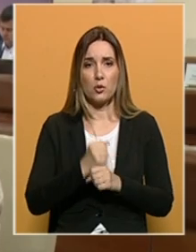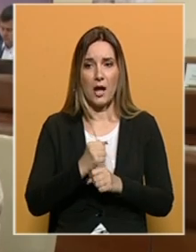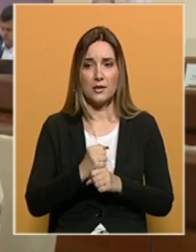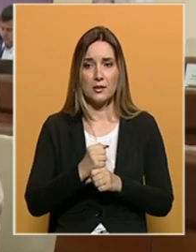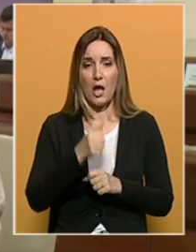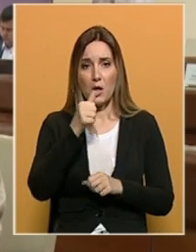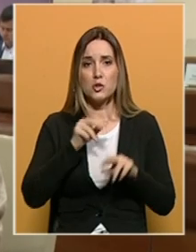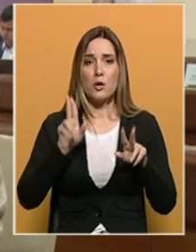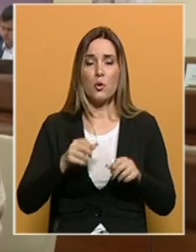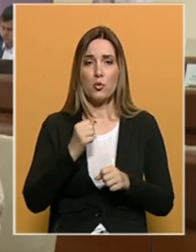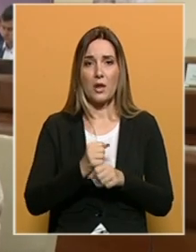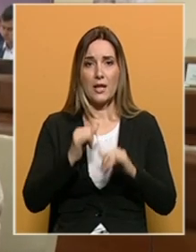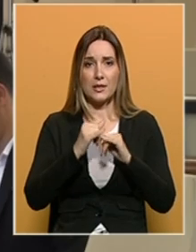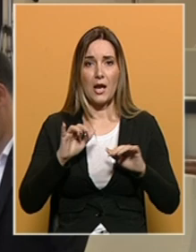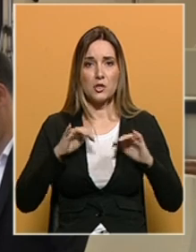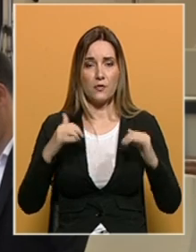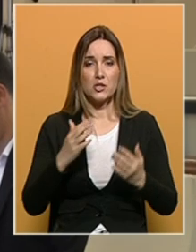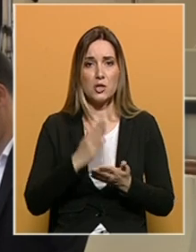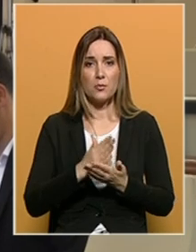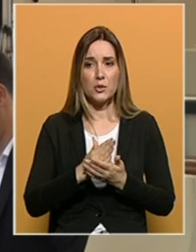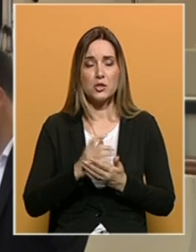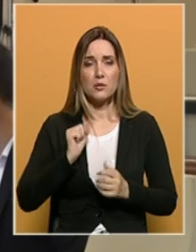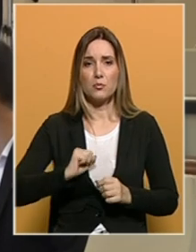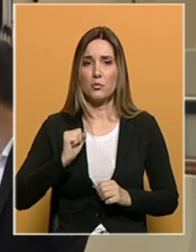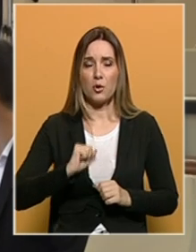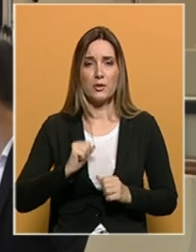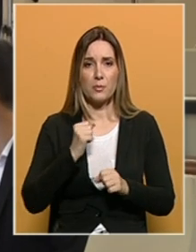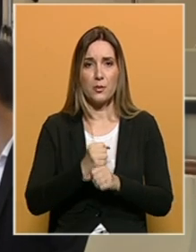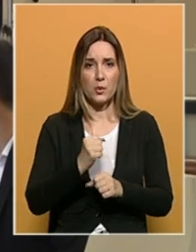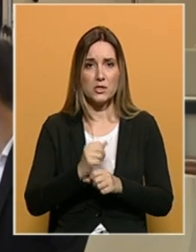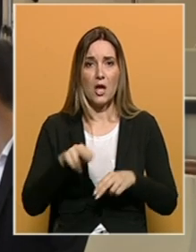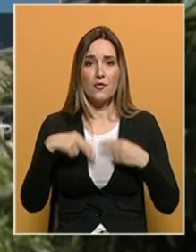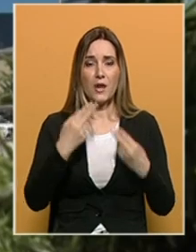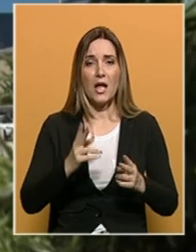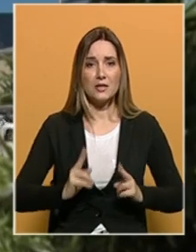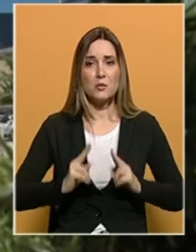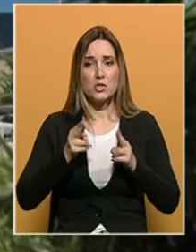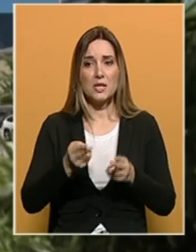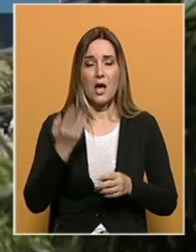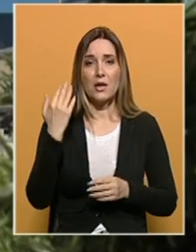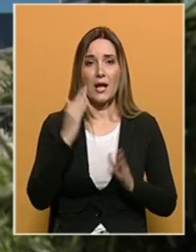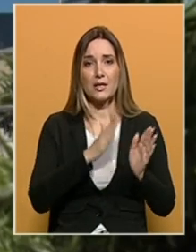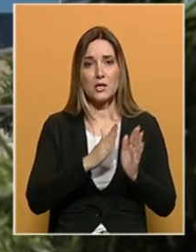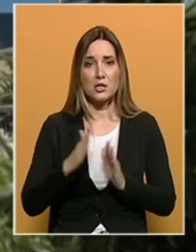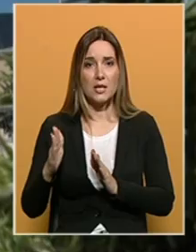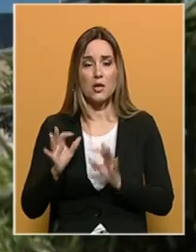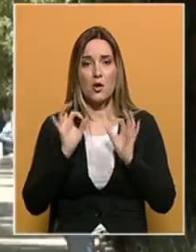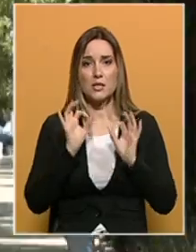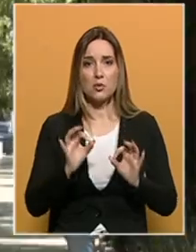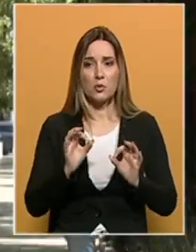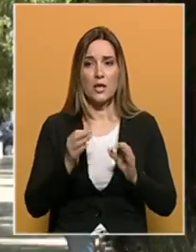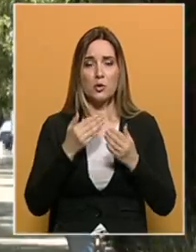A ono što mogu uraditi gradski vješnici biće dugim ukotrpan posao, vratiti mostaru nekadašnji red i legalitet, osigurati